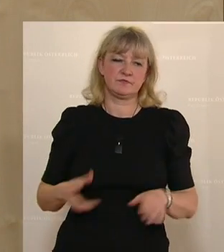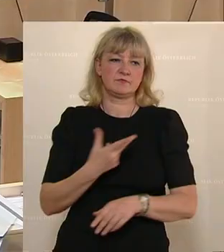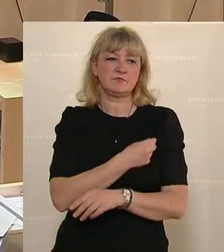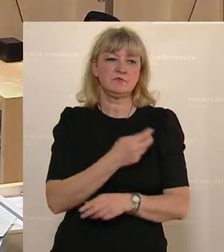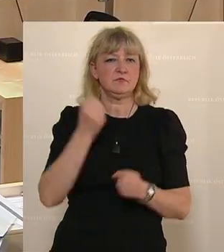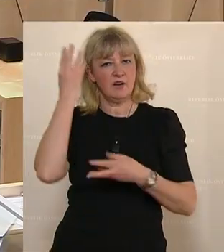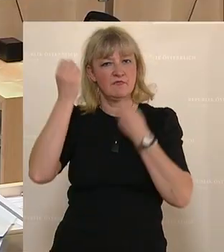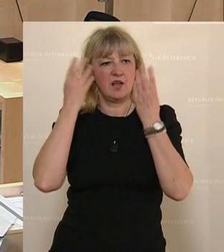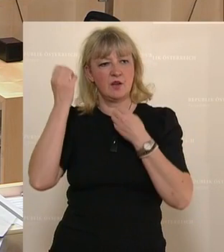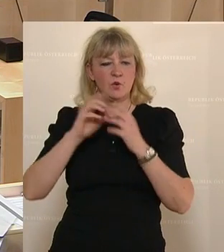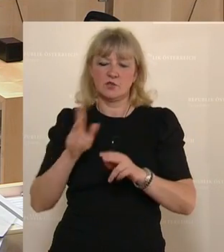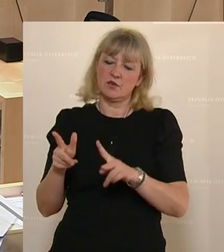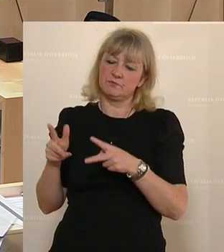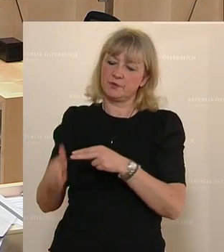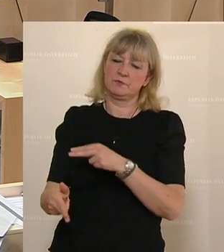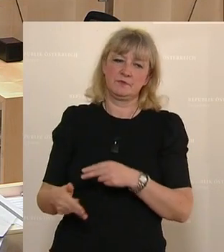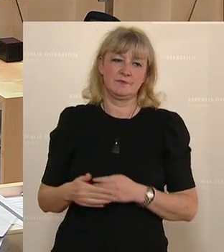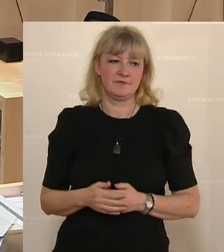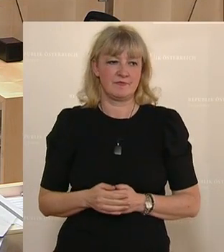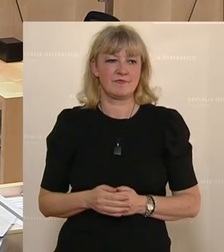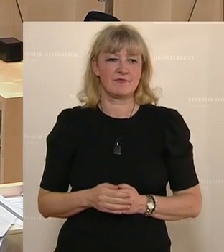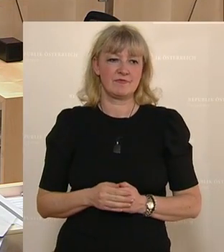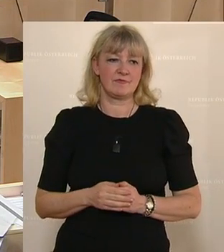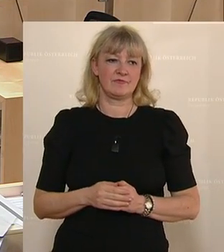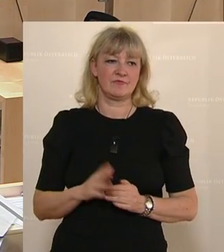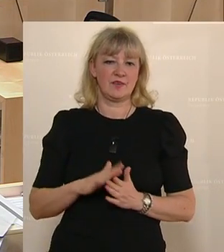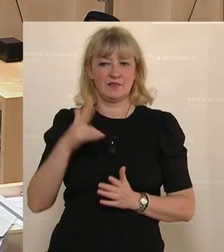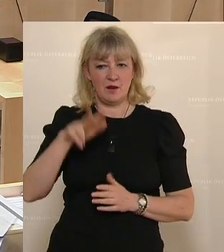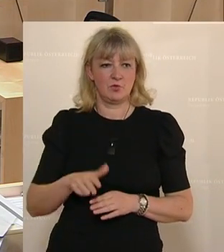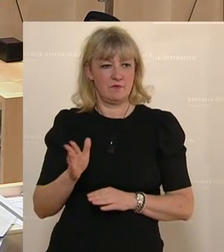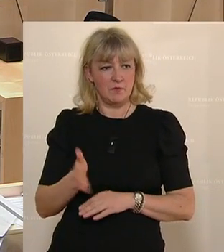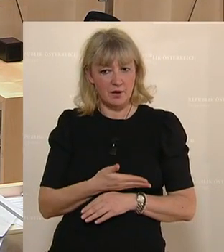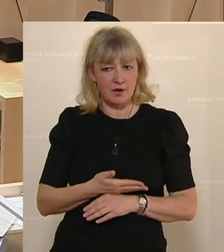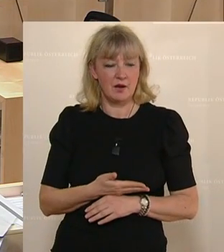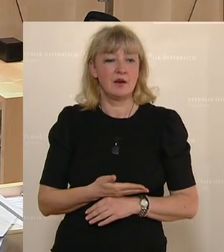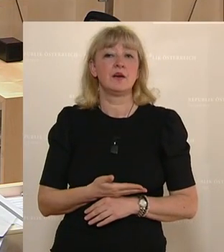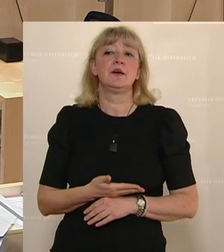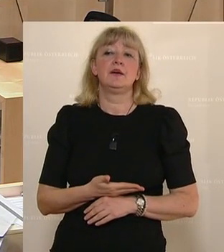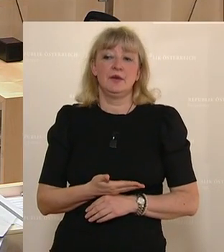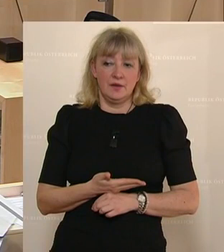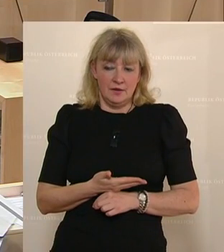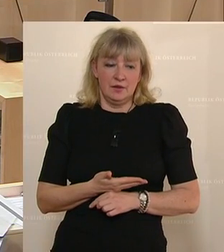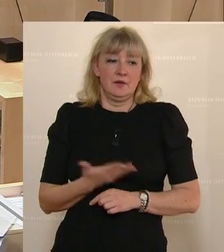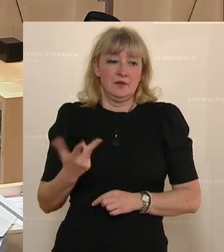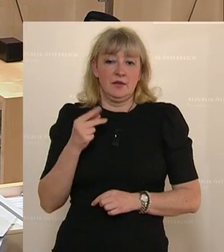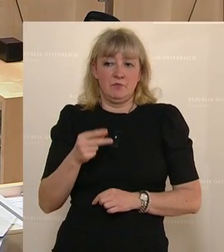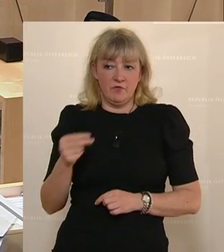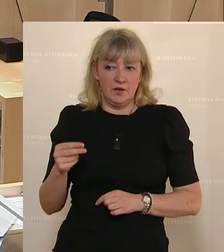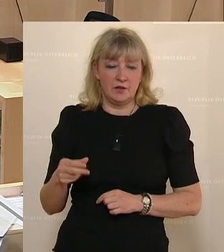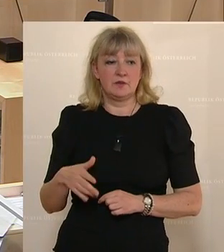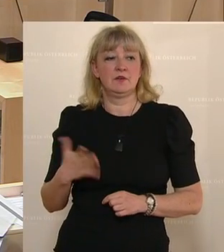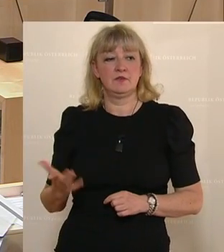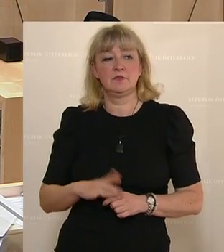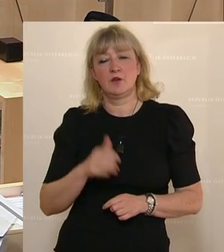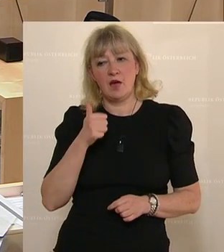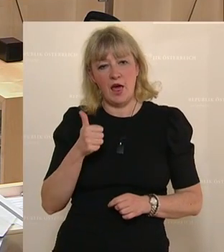Impfwillkür einen Riegel vorzuschieben. Und sie haben nach drei Monaten Impfen dann